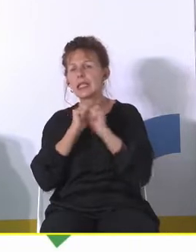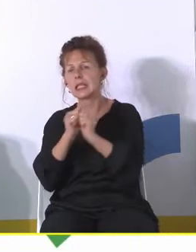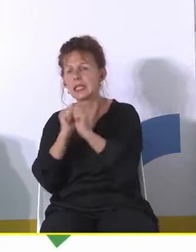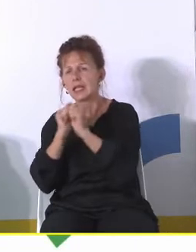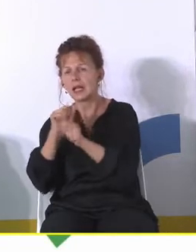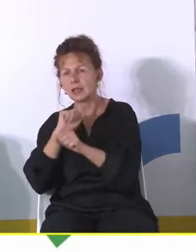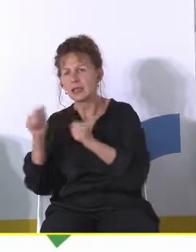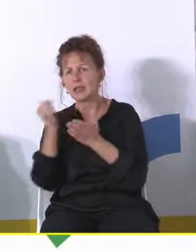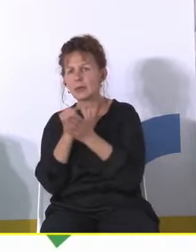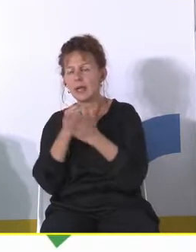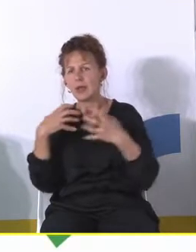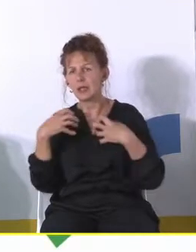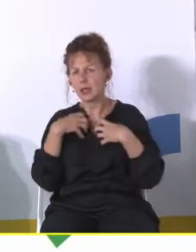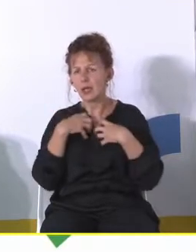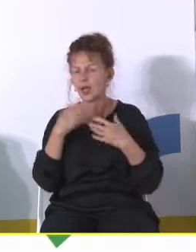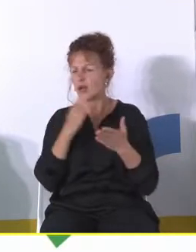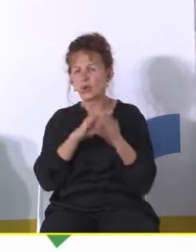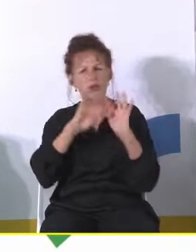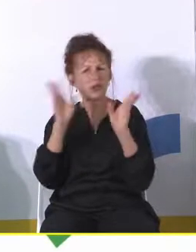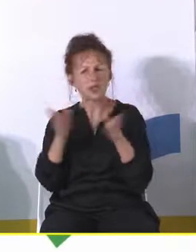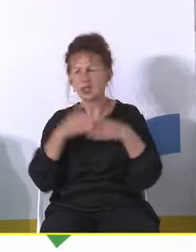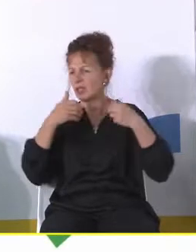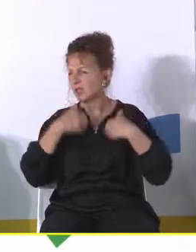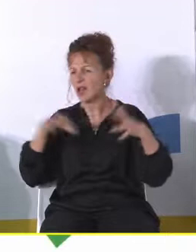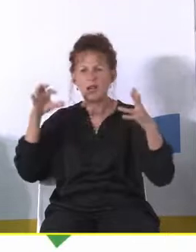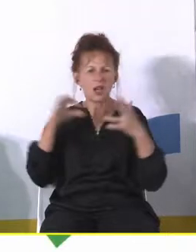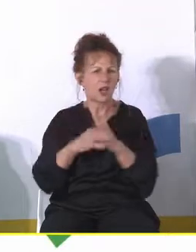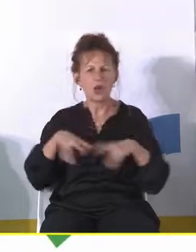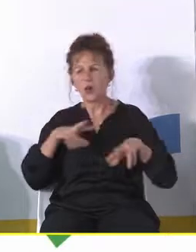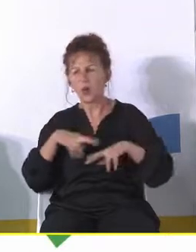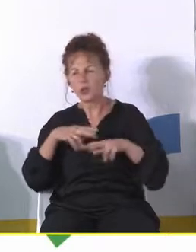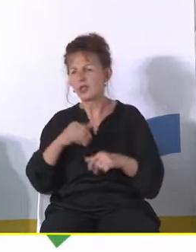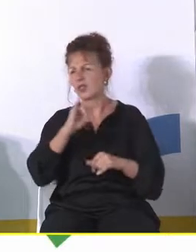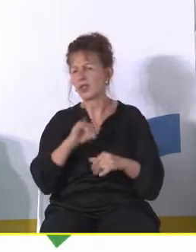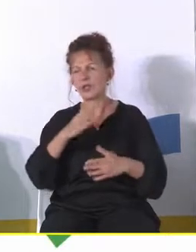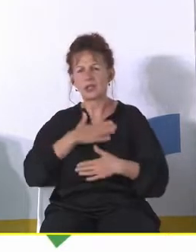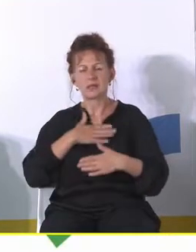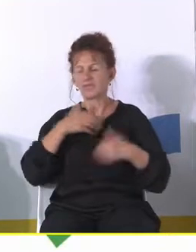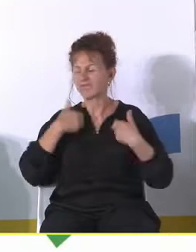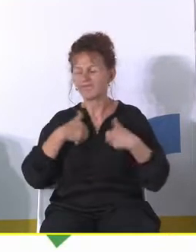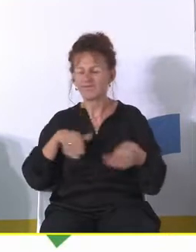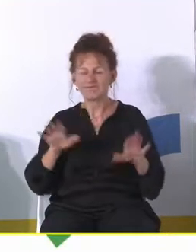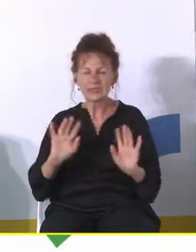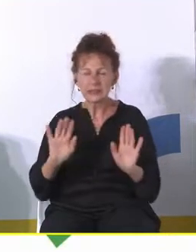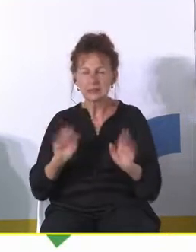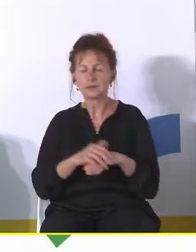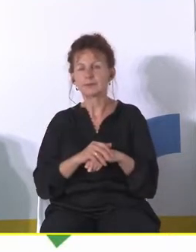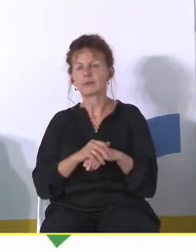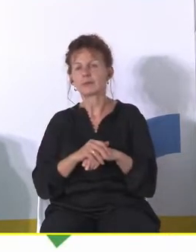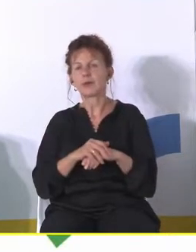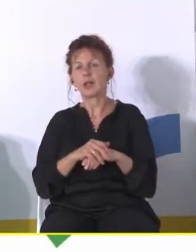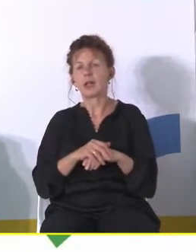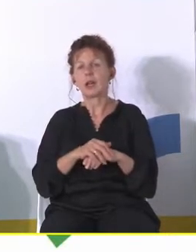Już poza tym, że nie wszyscy chcą zakładać rodzinę i mieć dzieci, to jeszcze wśród tych, którzy chcą zakładać rodzinę i mieć dzieci także